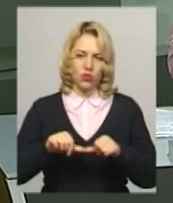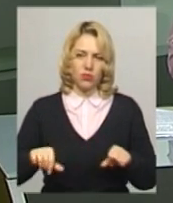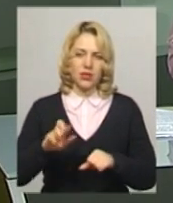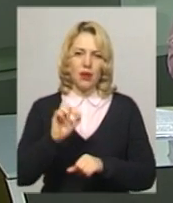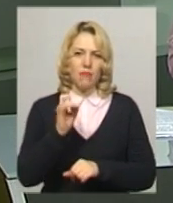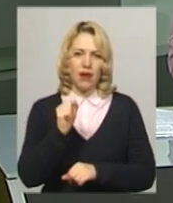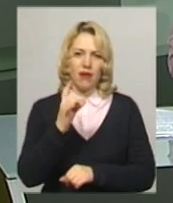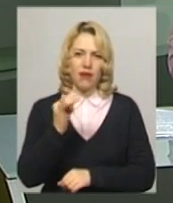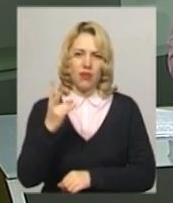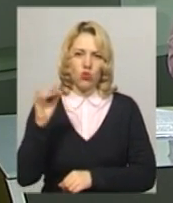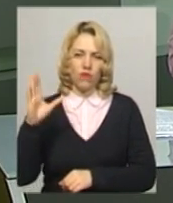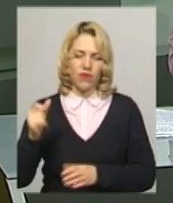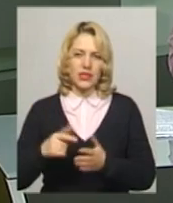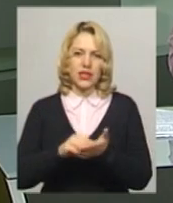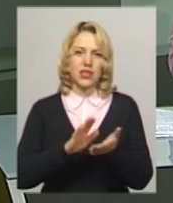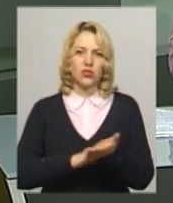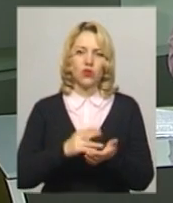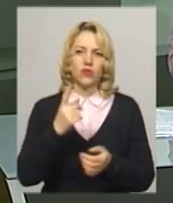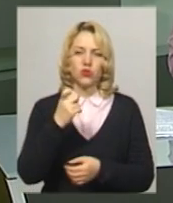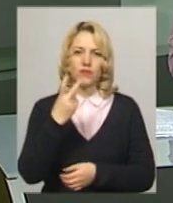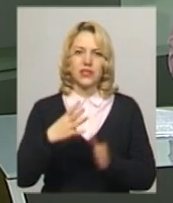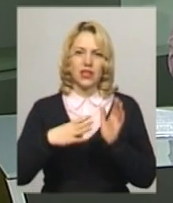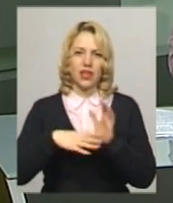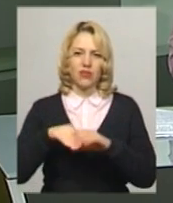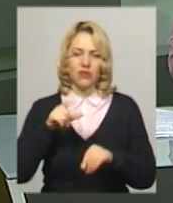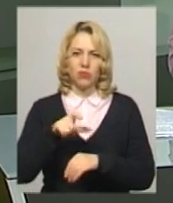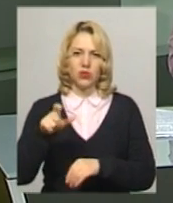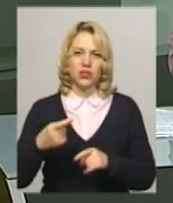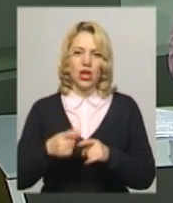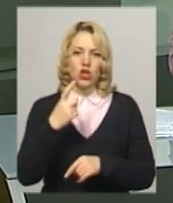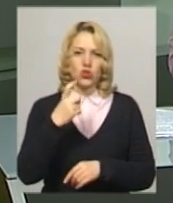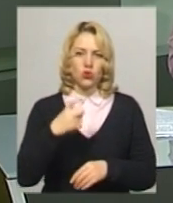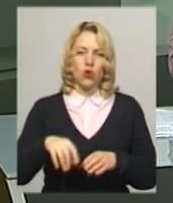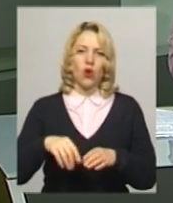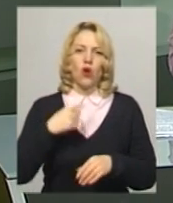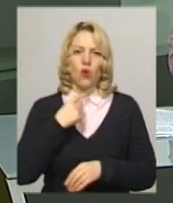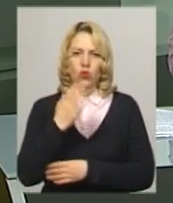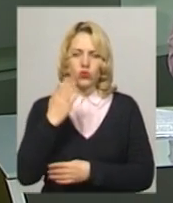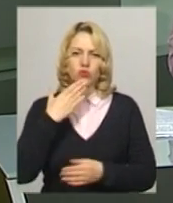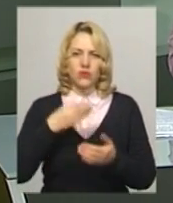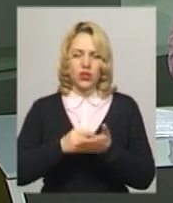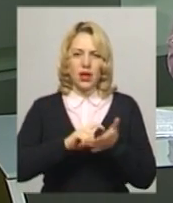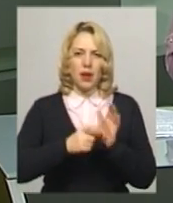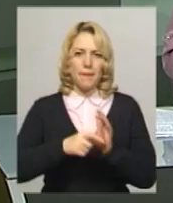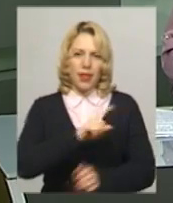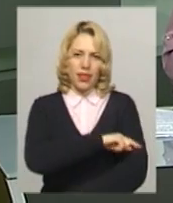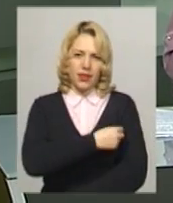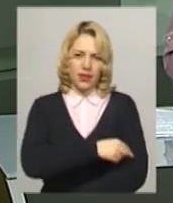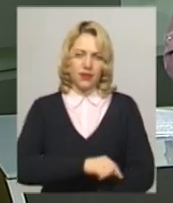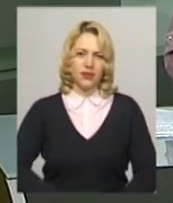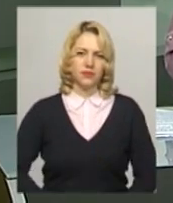За її словами, на дільниці зареєстровано 129 виборців. 100 із них голосують у власних палатах. На дільниці побувала наша